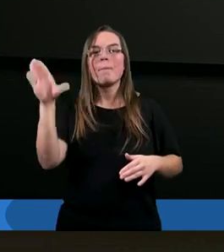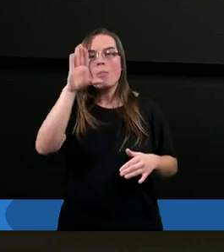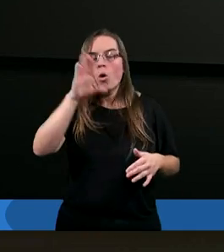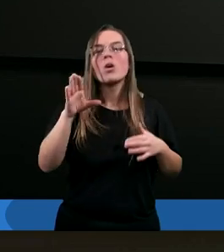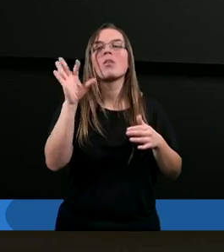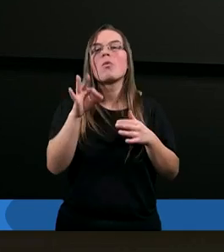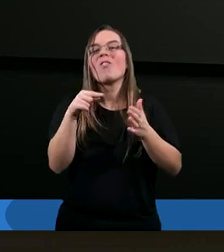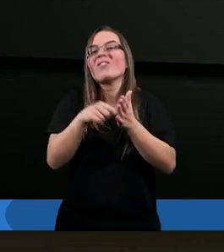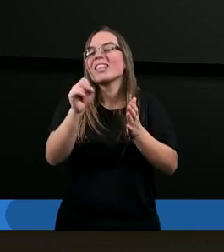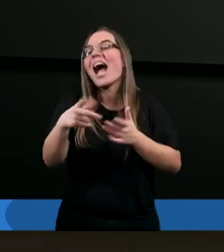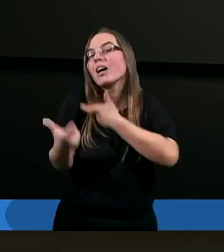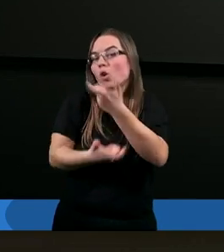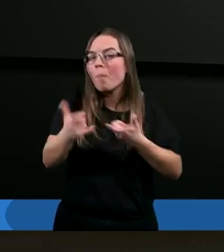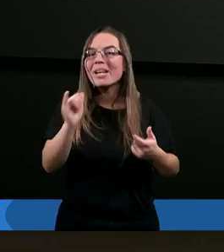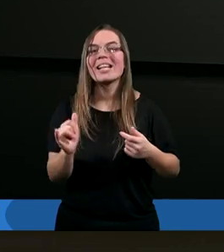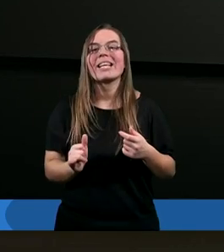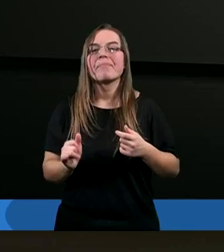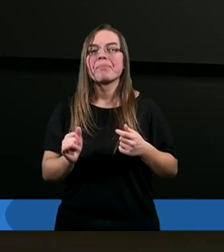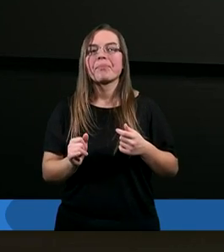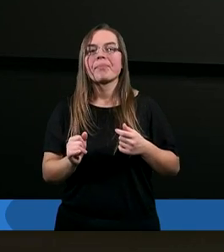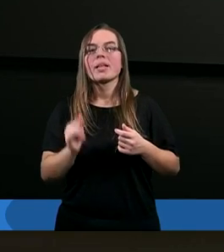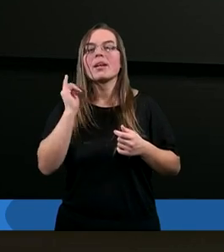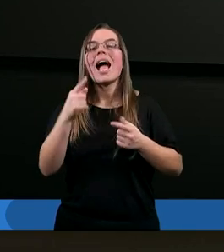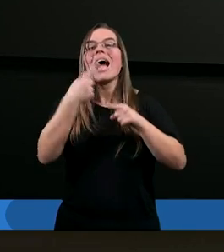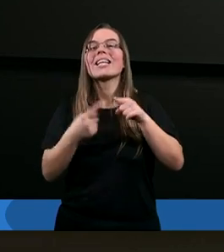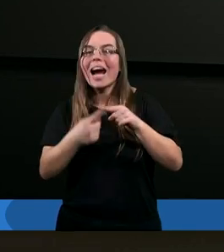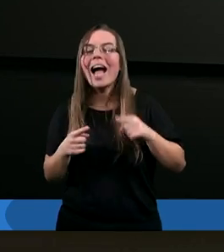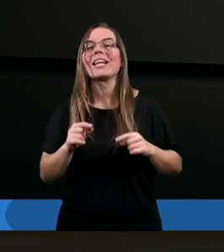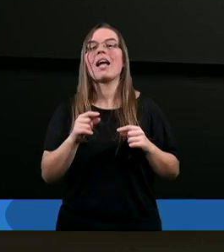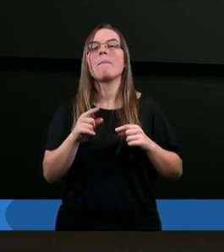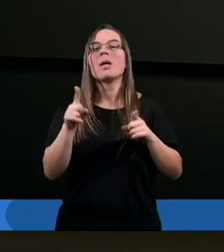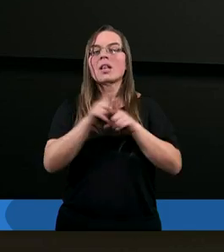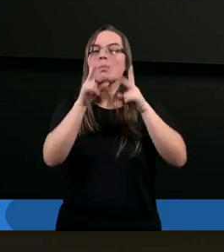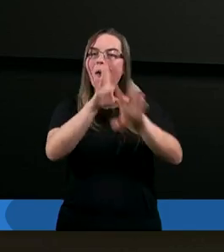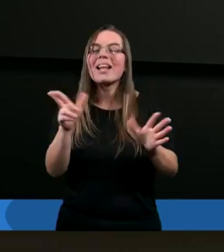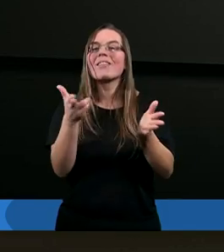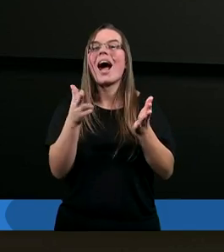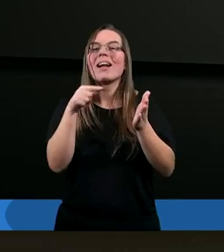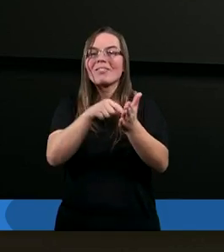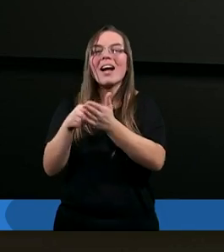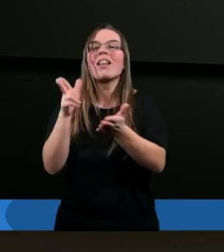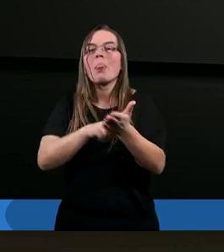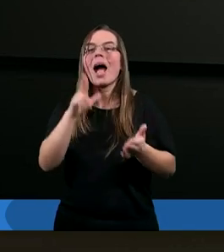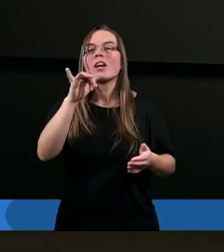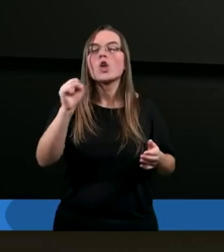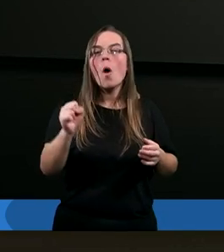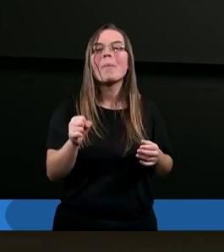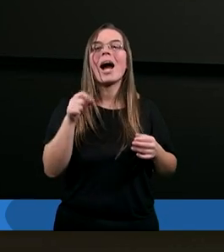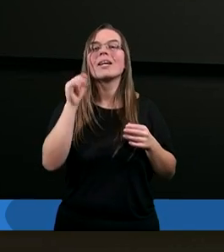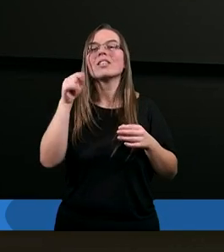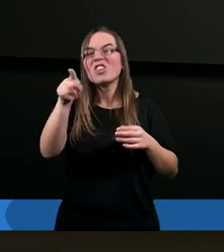bo przecież tak robili. A zarazem pokazywali na Joba, i